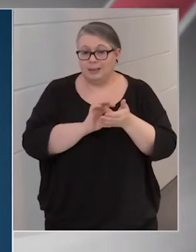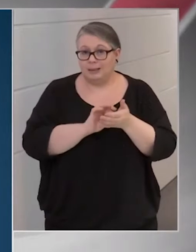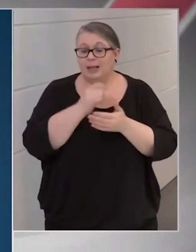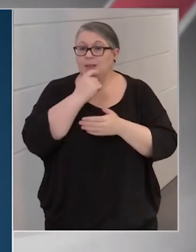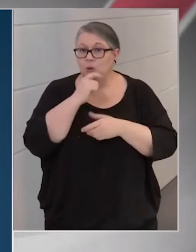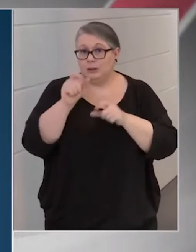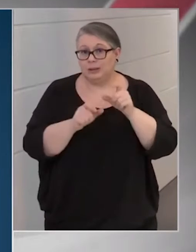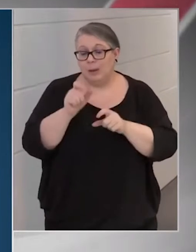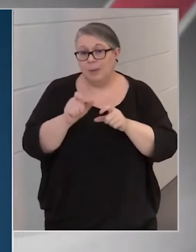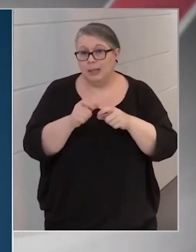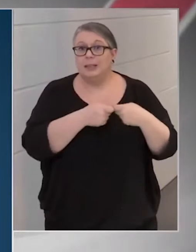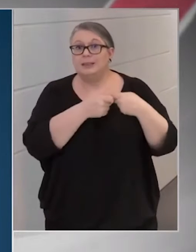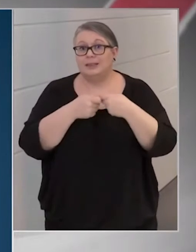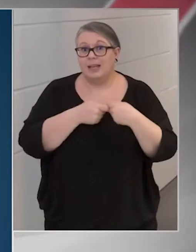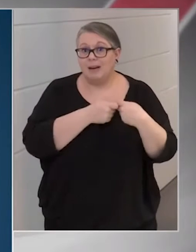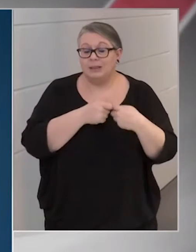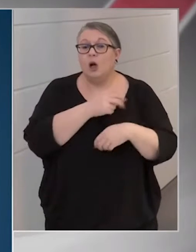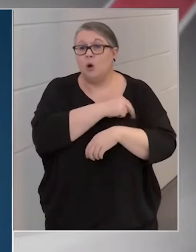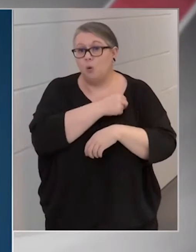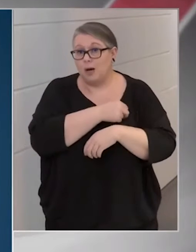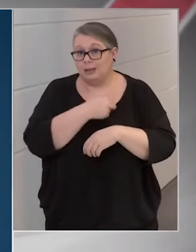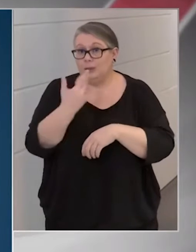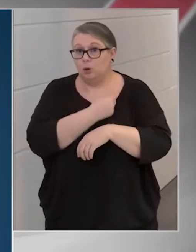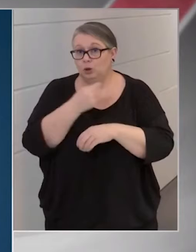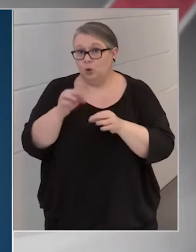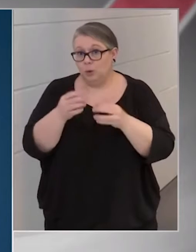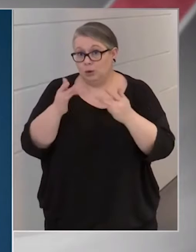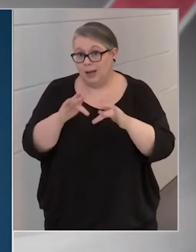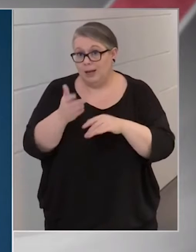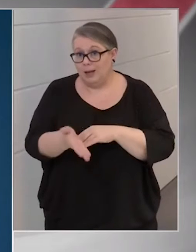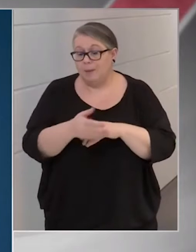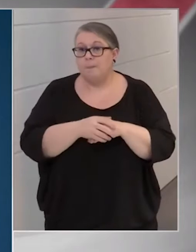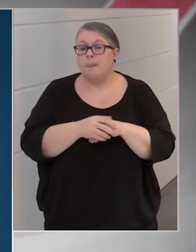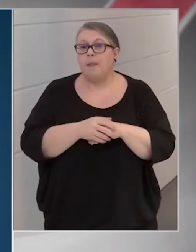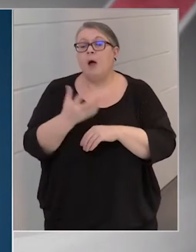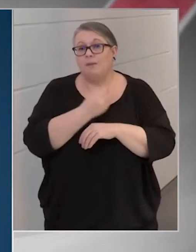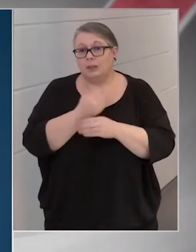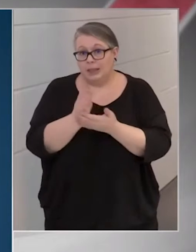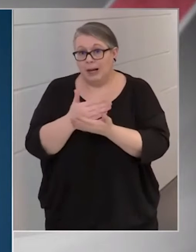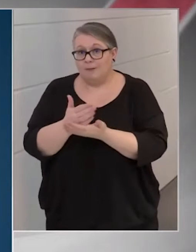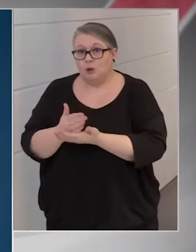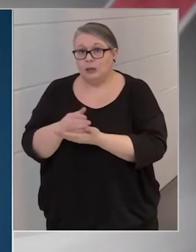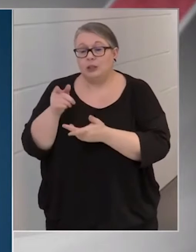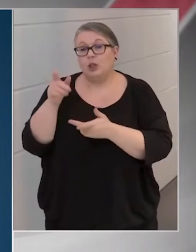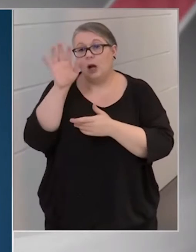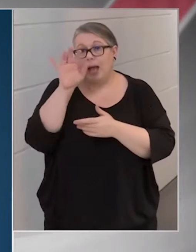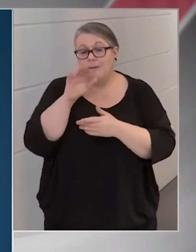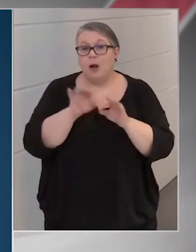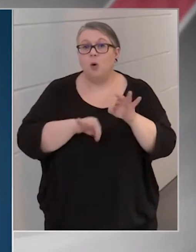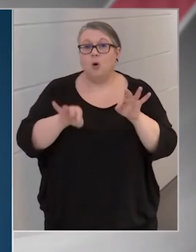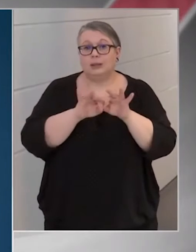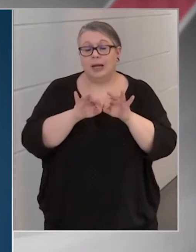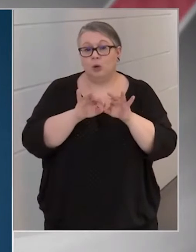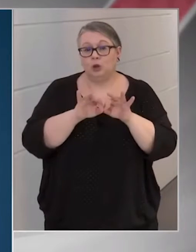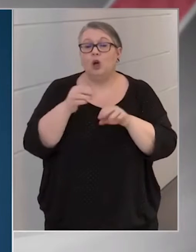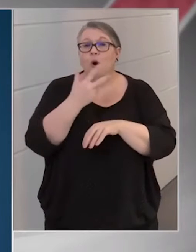idős embert szervezhet be kórházi oltópontokra. Itt a vakcinák szétoztásának az az elve az országos